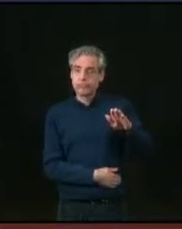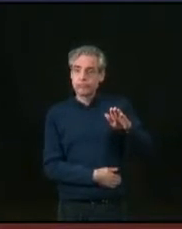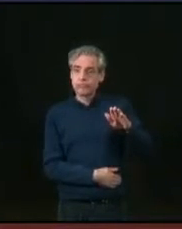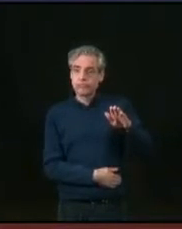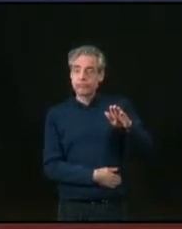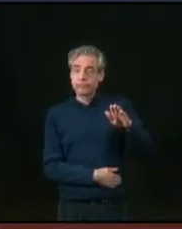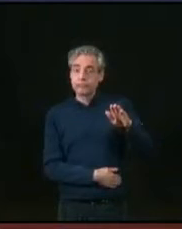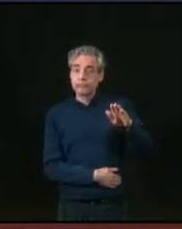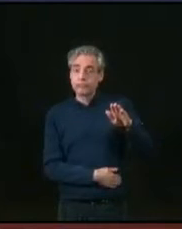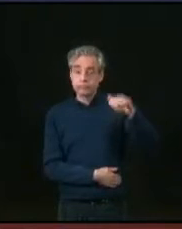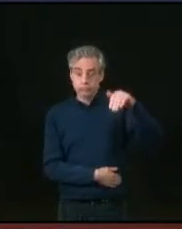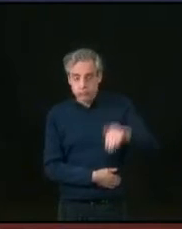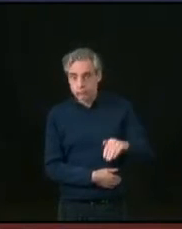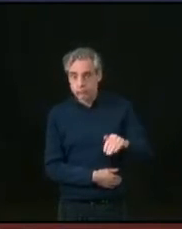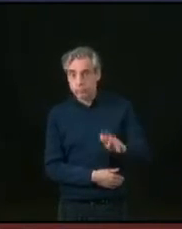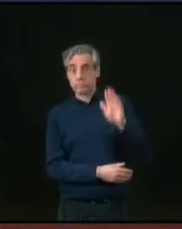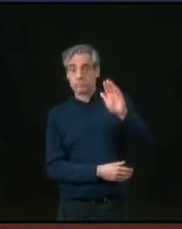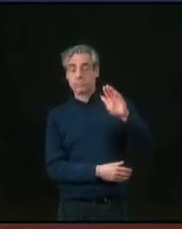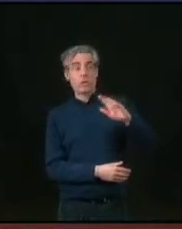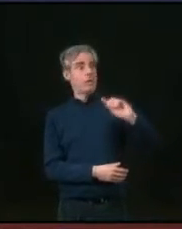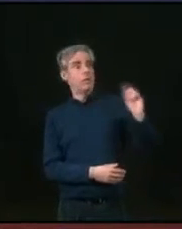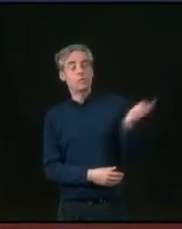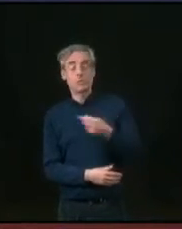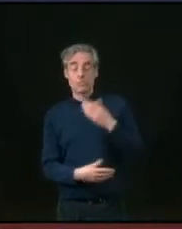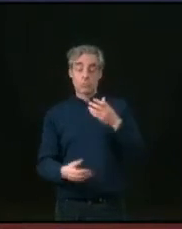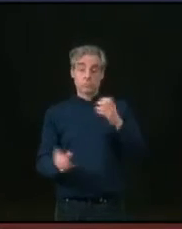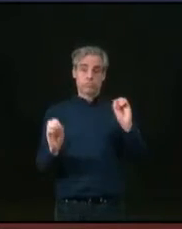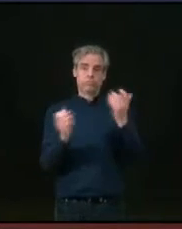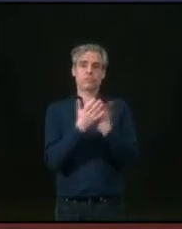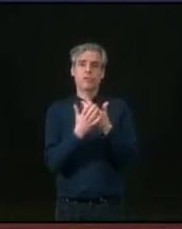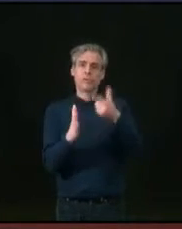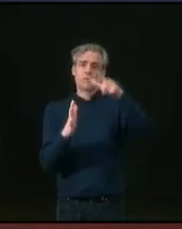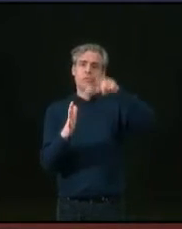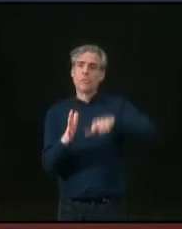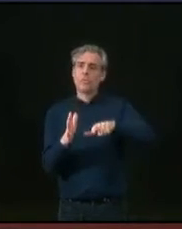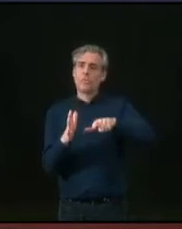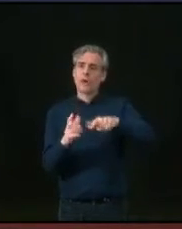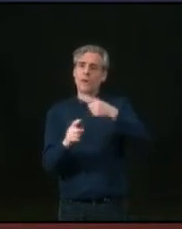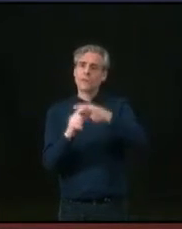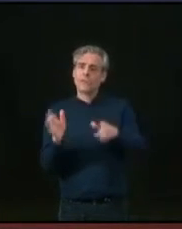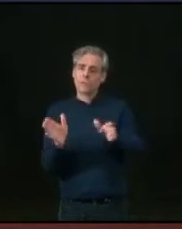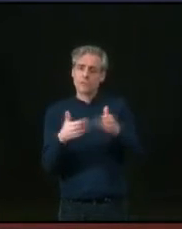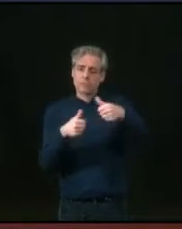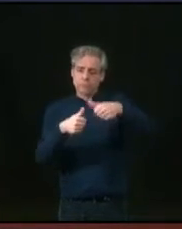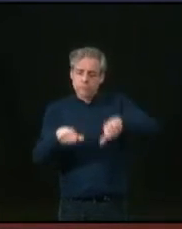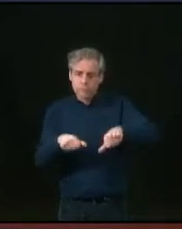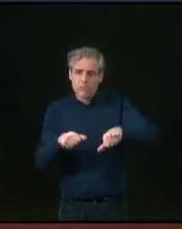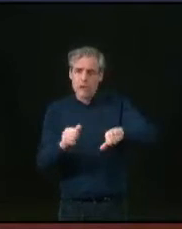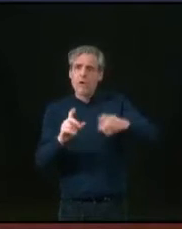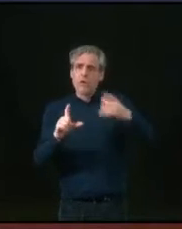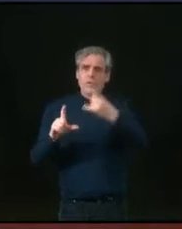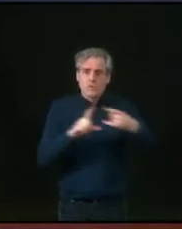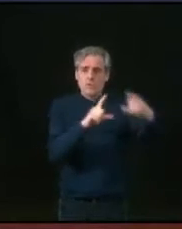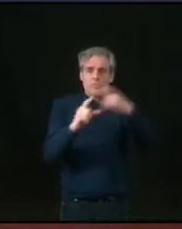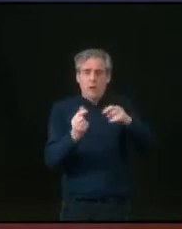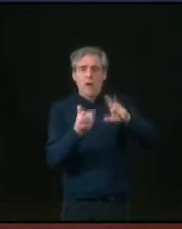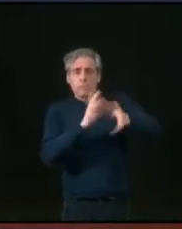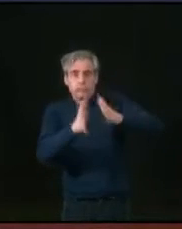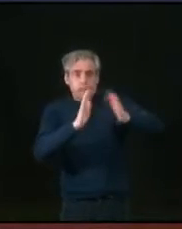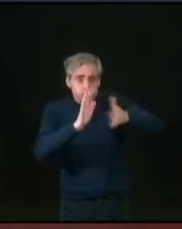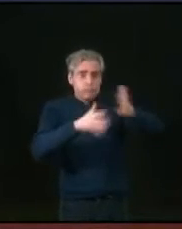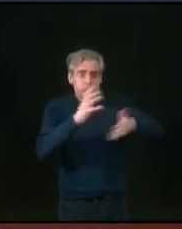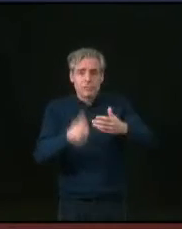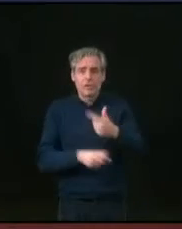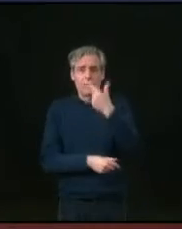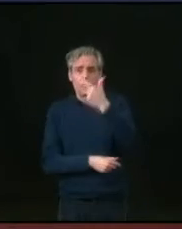aussi en dents de scie, avec, on a tous été confinés presque deux mois et demi, on ne s'est pas vus, on n'arrêtait pas de zoomer, il a fallu gérer deux